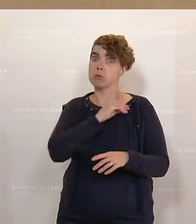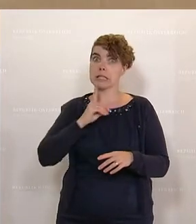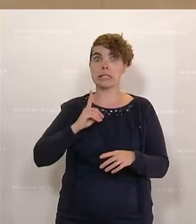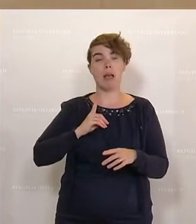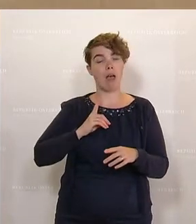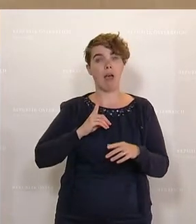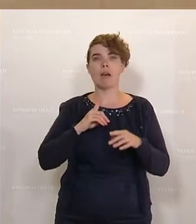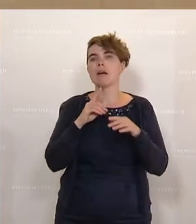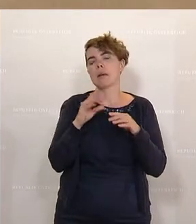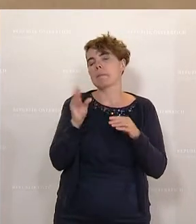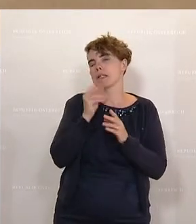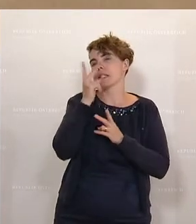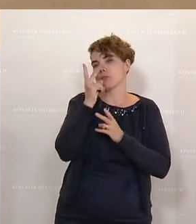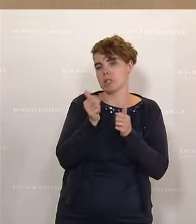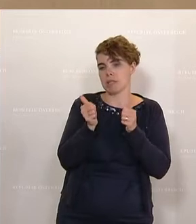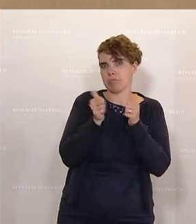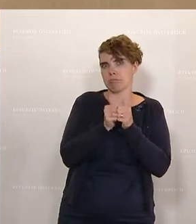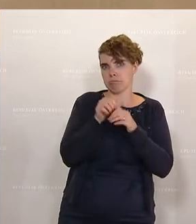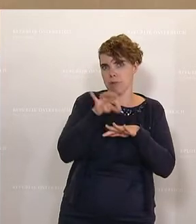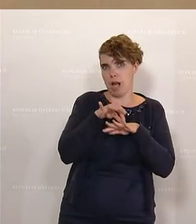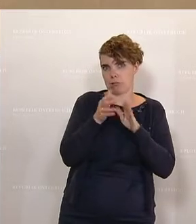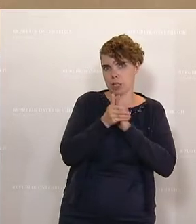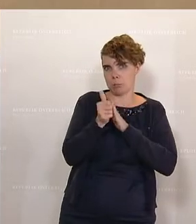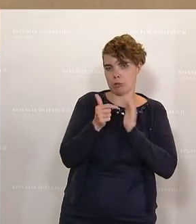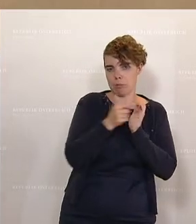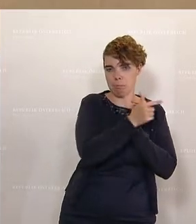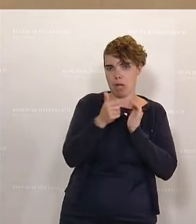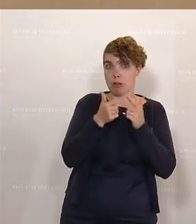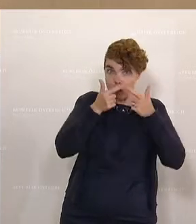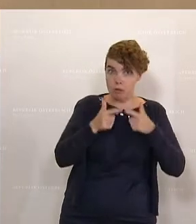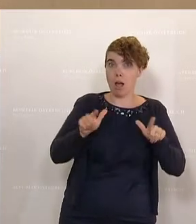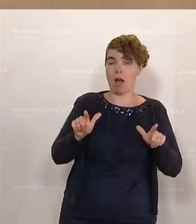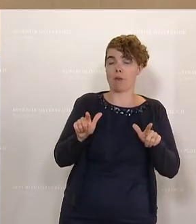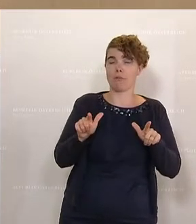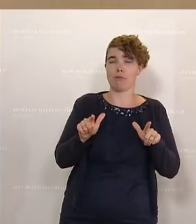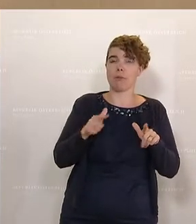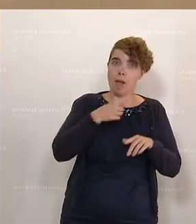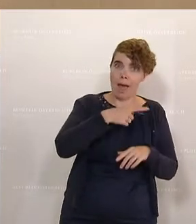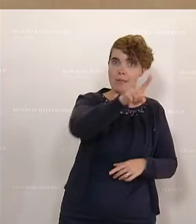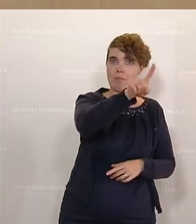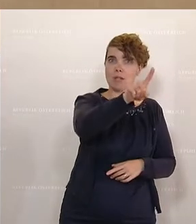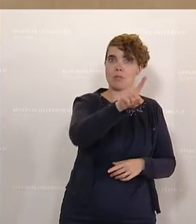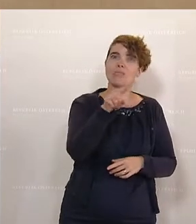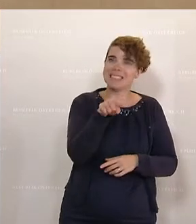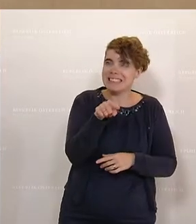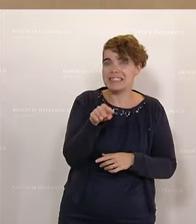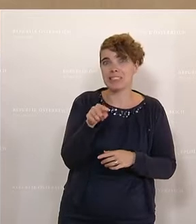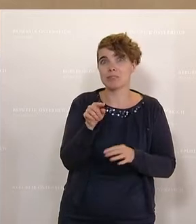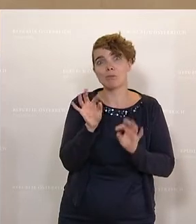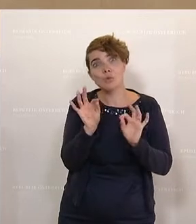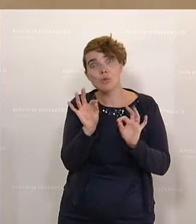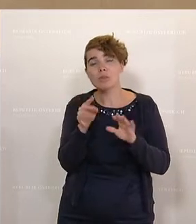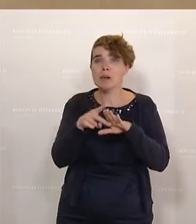Basis ärztlicher Expertise, eine Einweisung vornehmen zu können. Auf diese Weise soll Patientinnen und Patienten